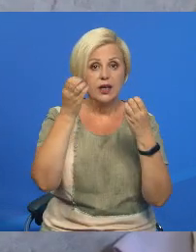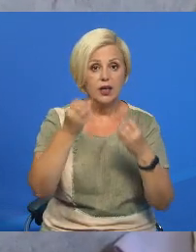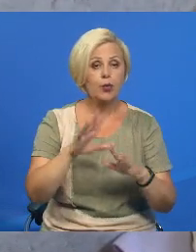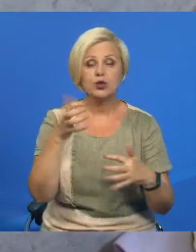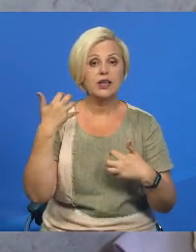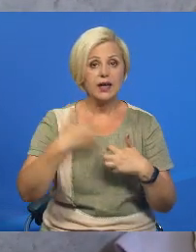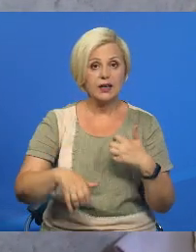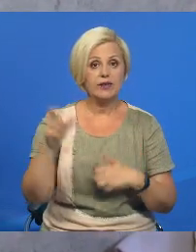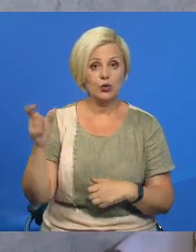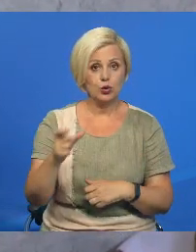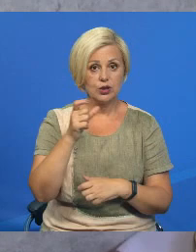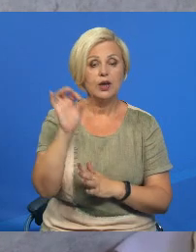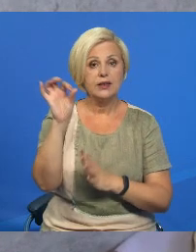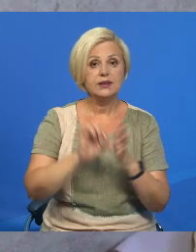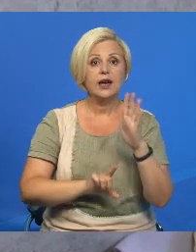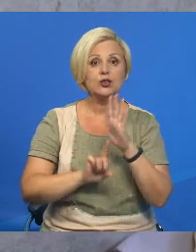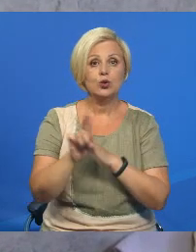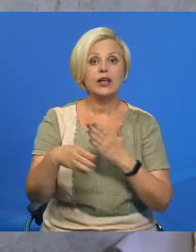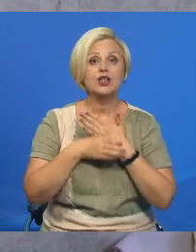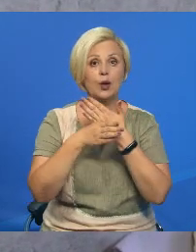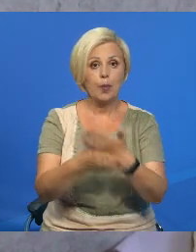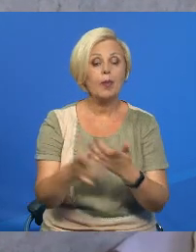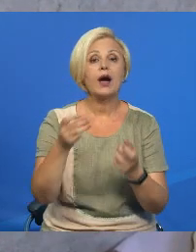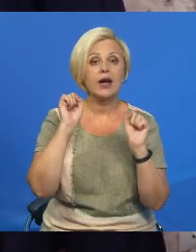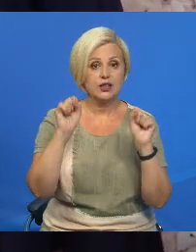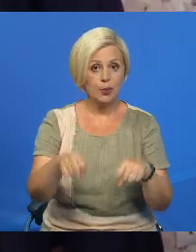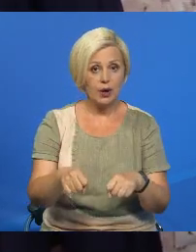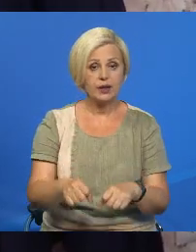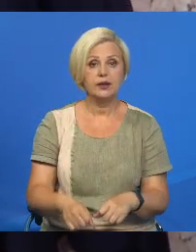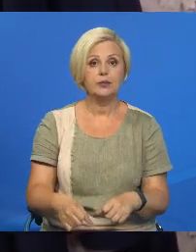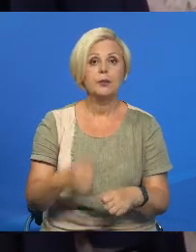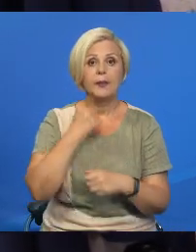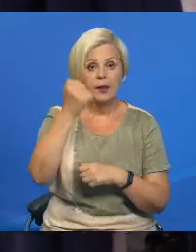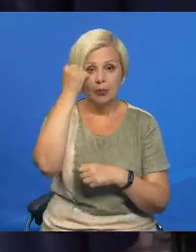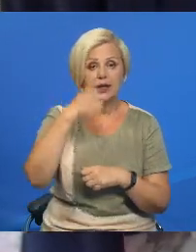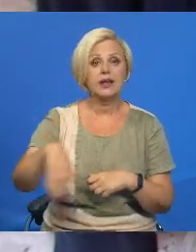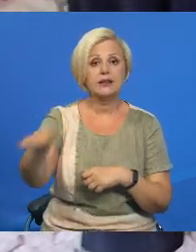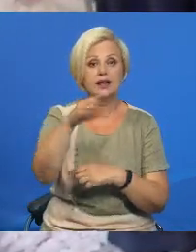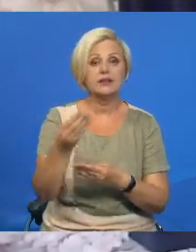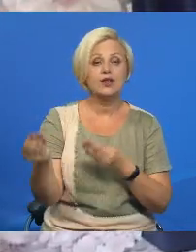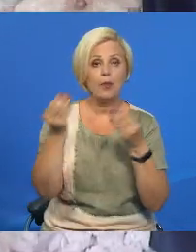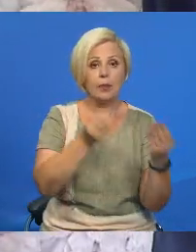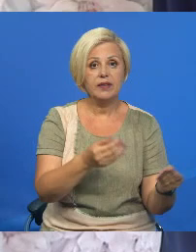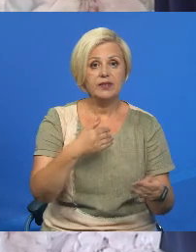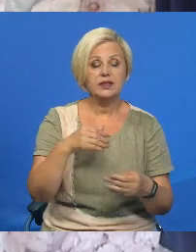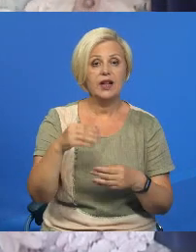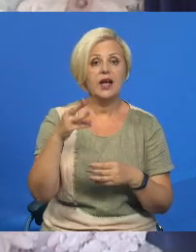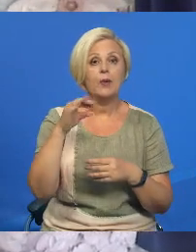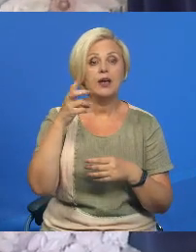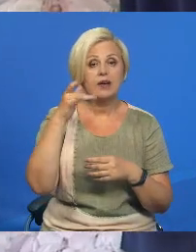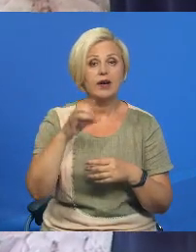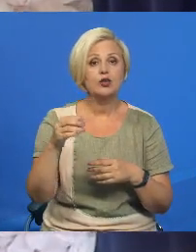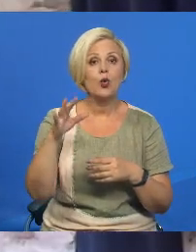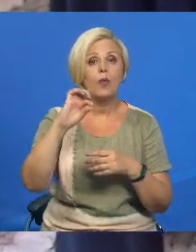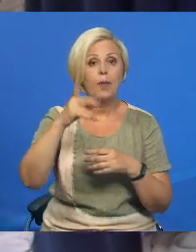небыяковые люди. Одразу почали допомагать, чим могли. «Благодарность им привезли нам микроволновую печь.